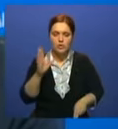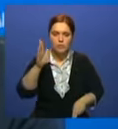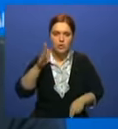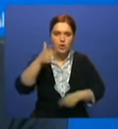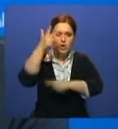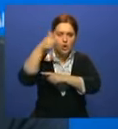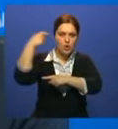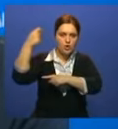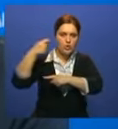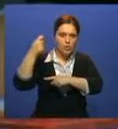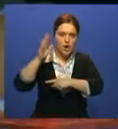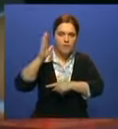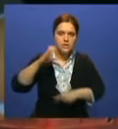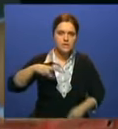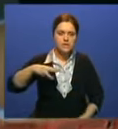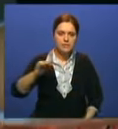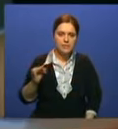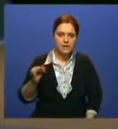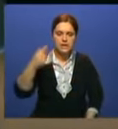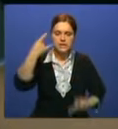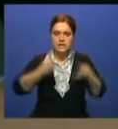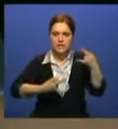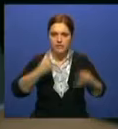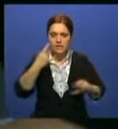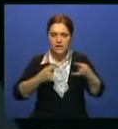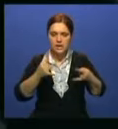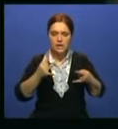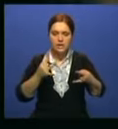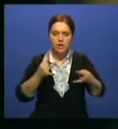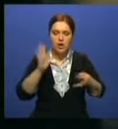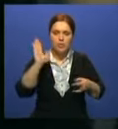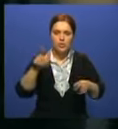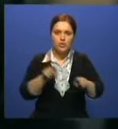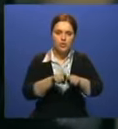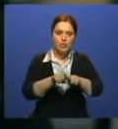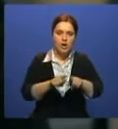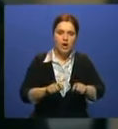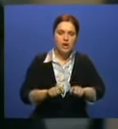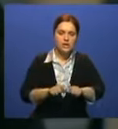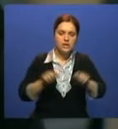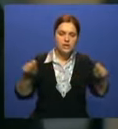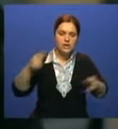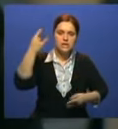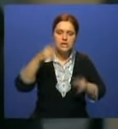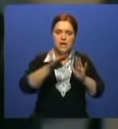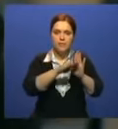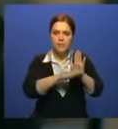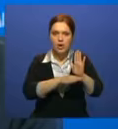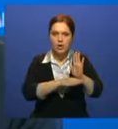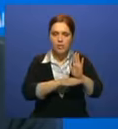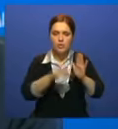роликов в средствах массовой информации и общественных местах, запуск тематических телепередач «Почему